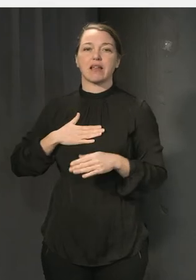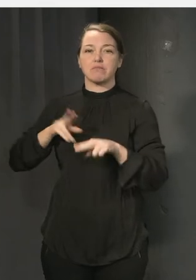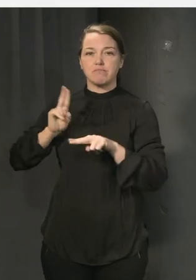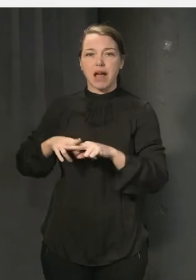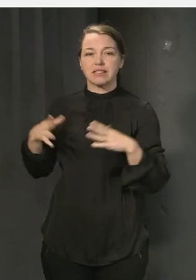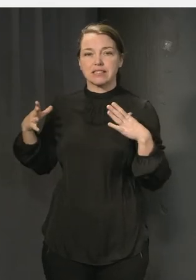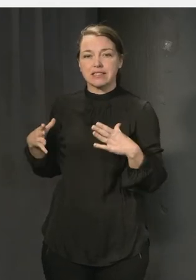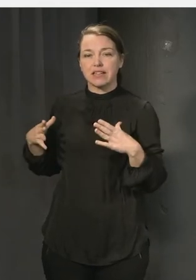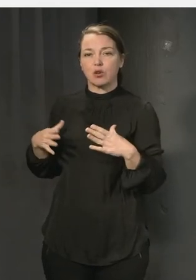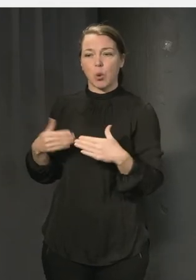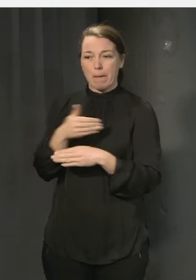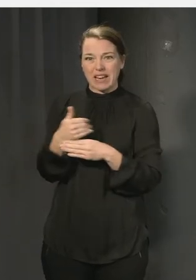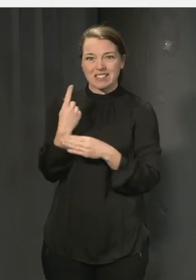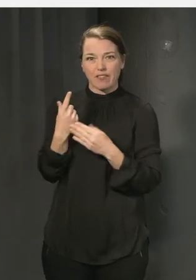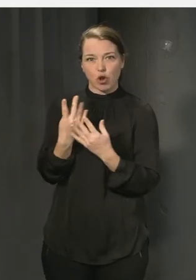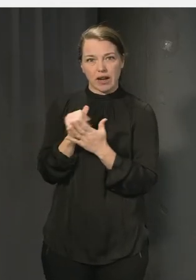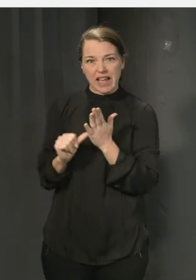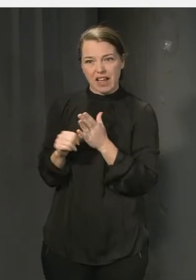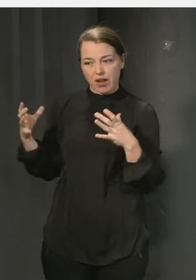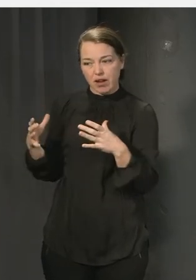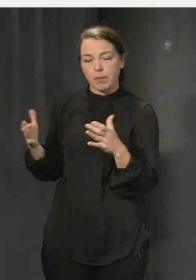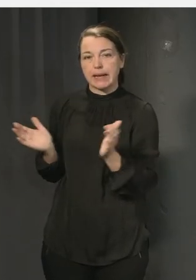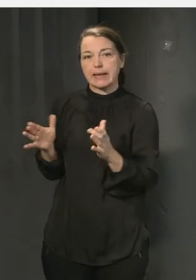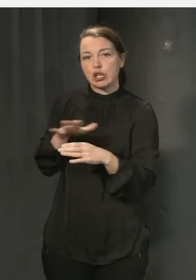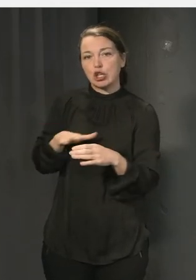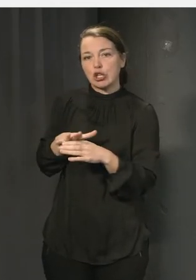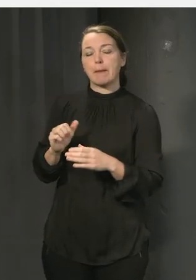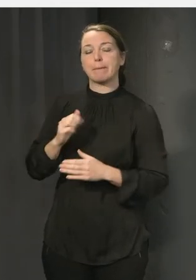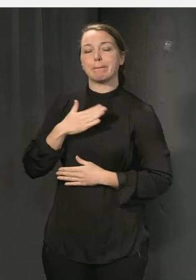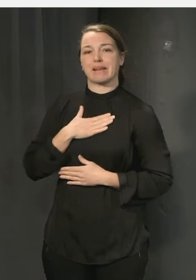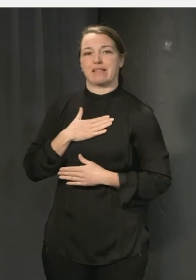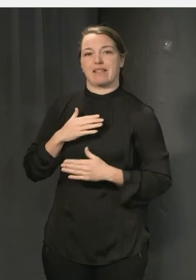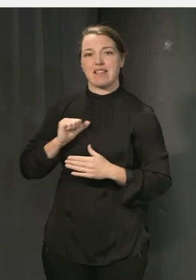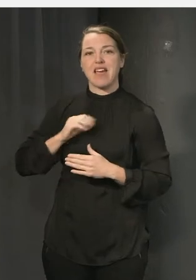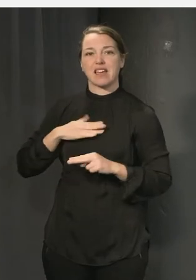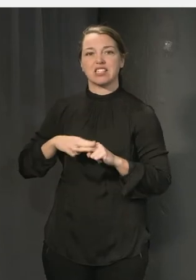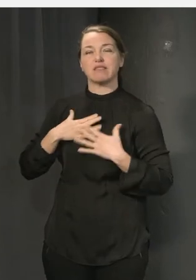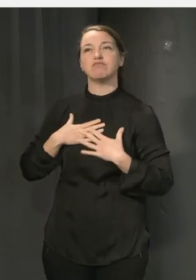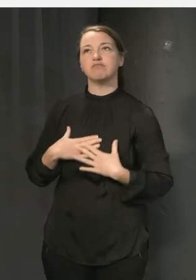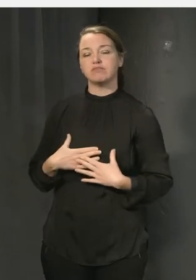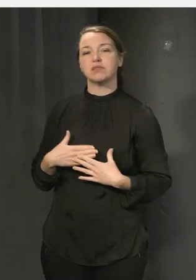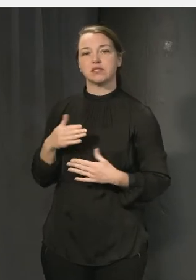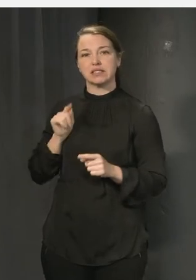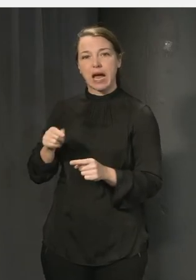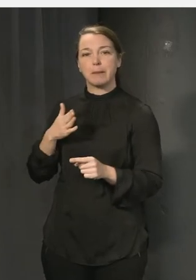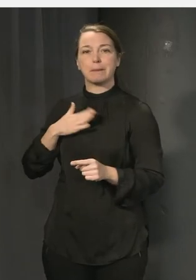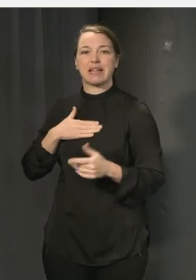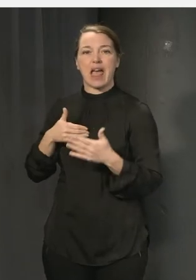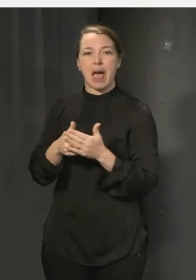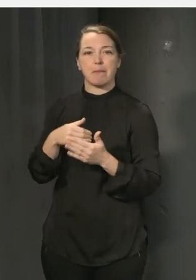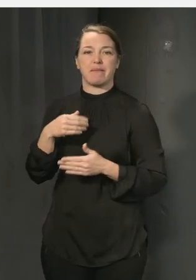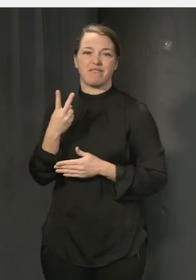trygga. begränsa ett antal elever på en mindre yta som är deras yta. Och de inte behöver då